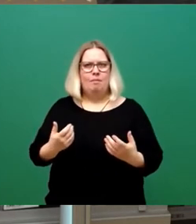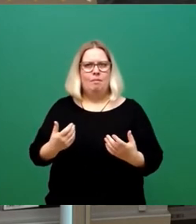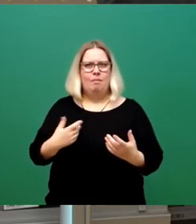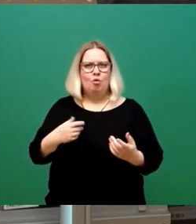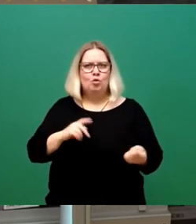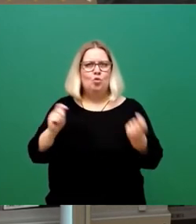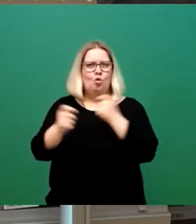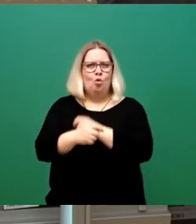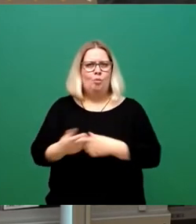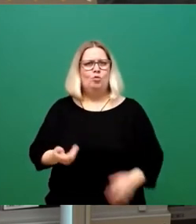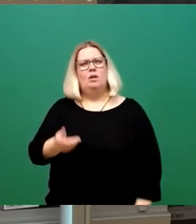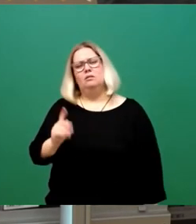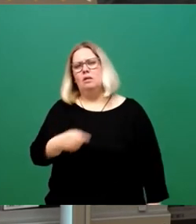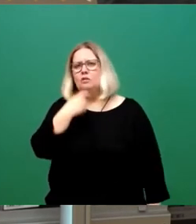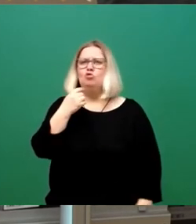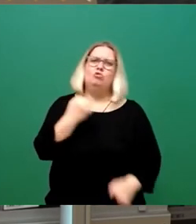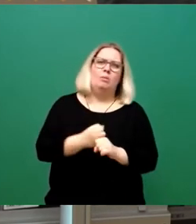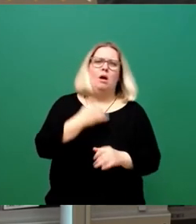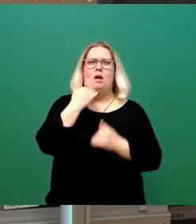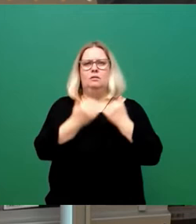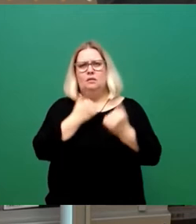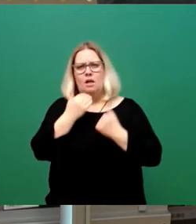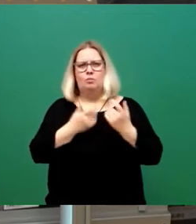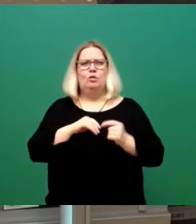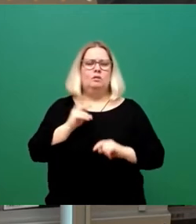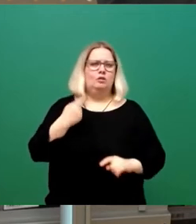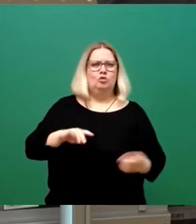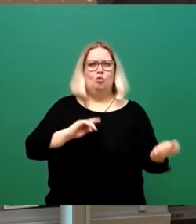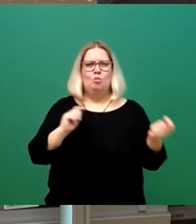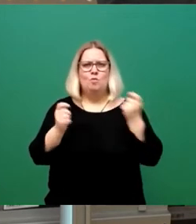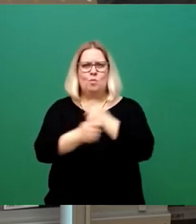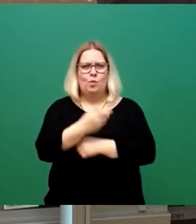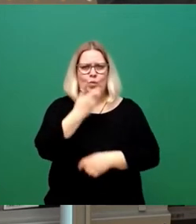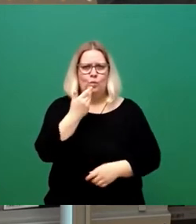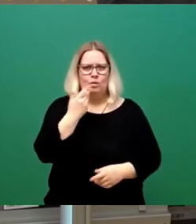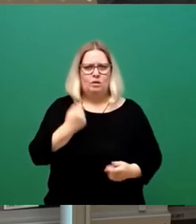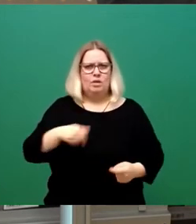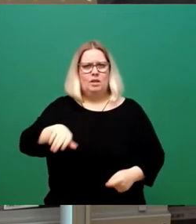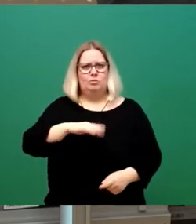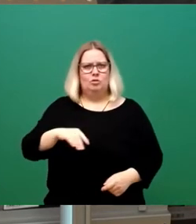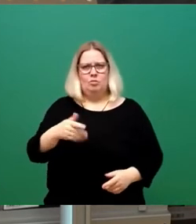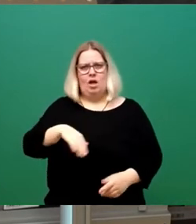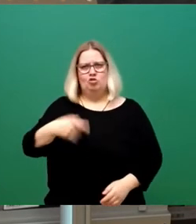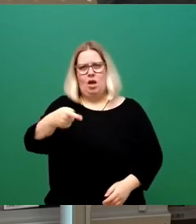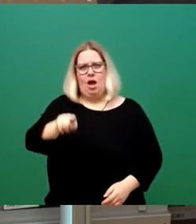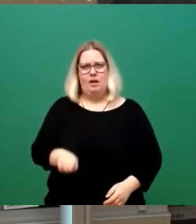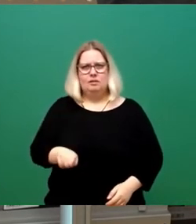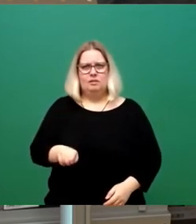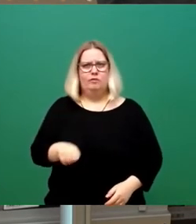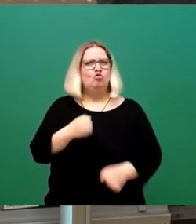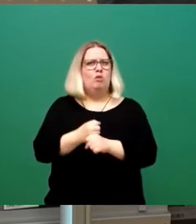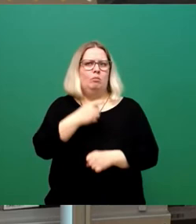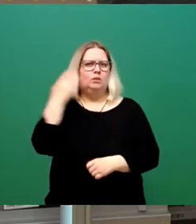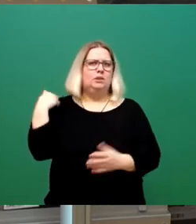und jetzt hören Sie bitte auf, ständig zu erzählen, dass wir uns da nicht bewegt hätten. Der Geschäftsbereich 1 ist einer, von dem zumindest immer behauptet wurde,